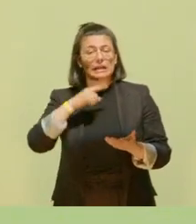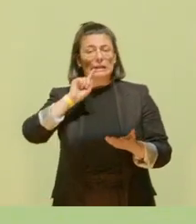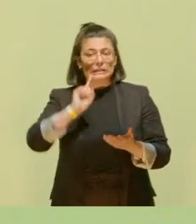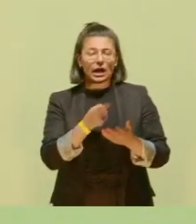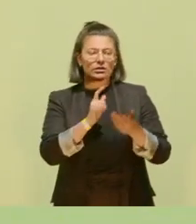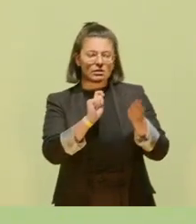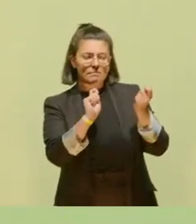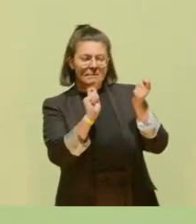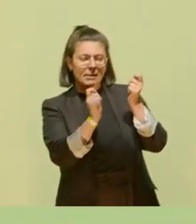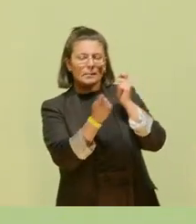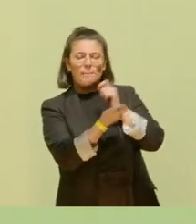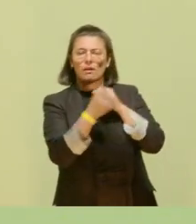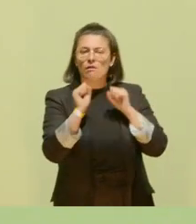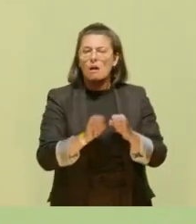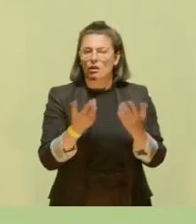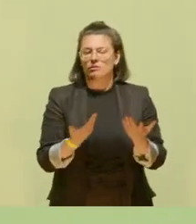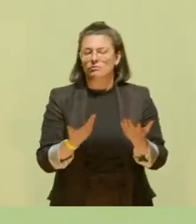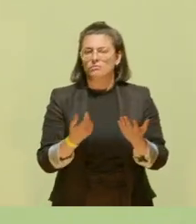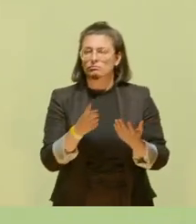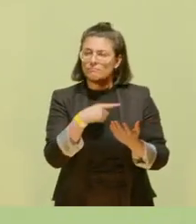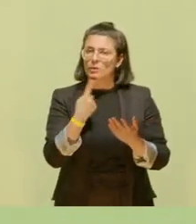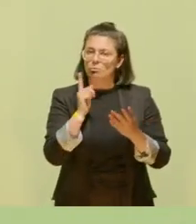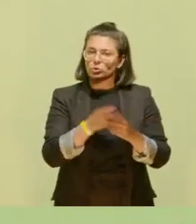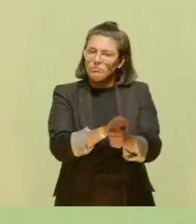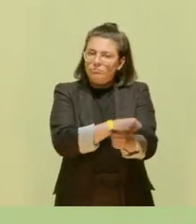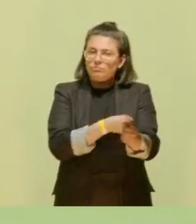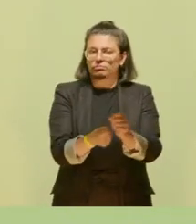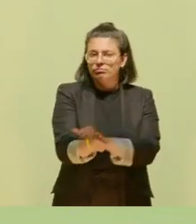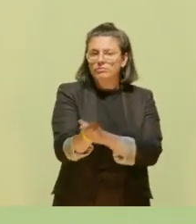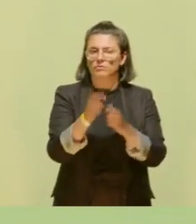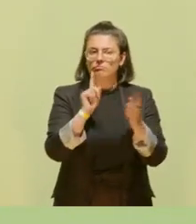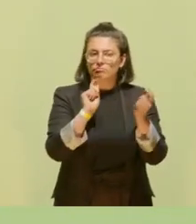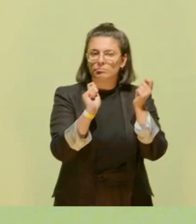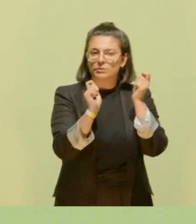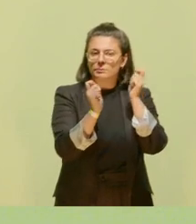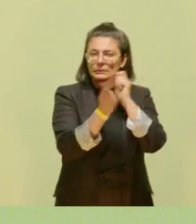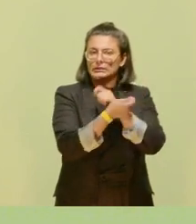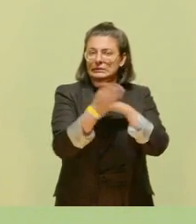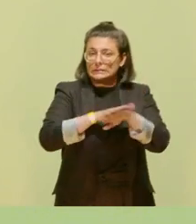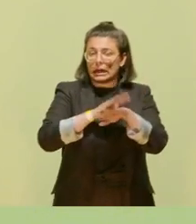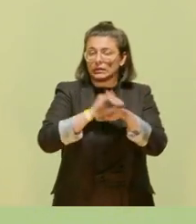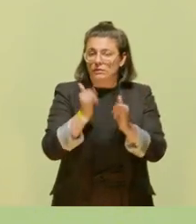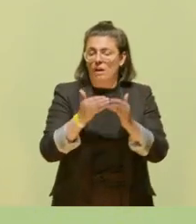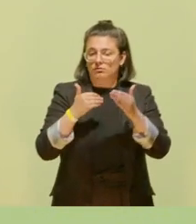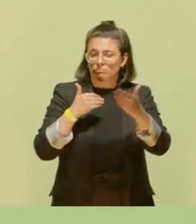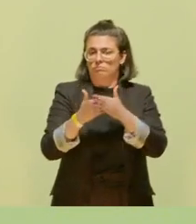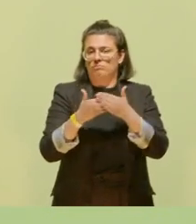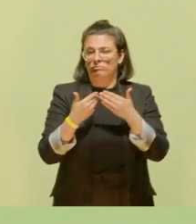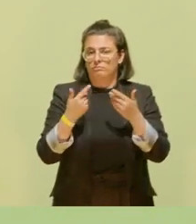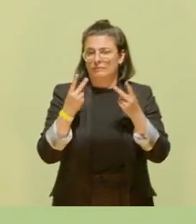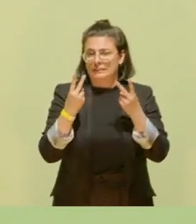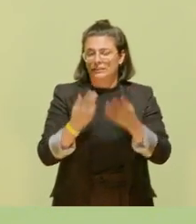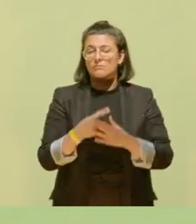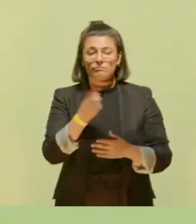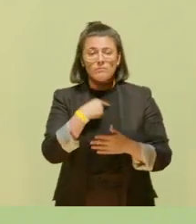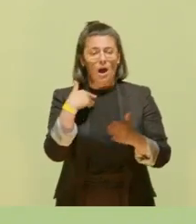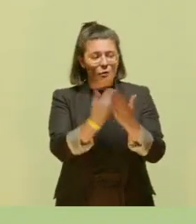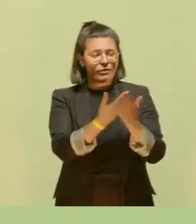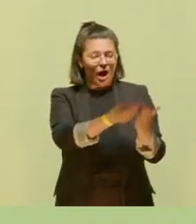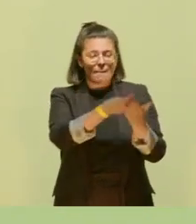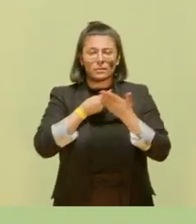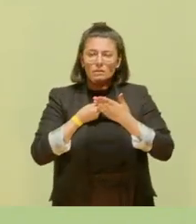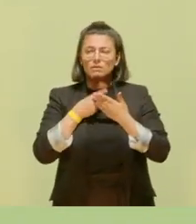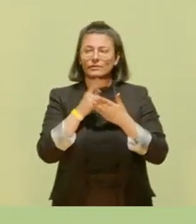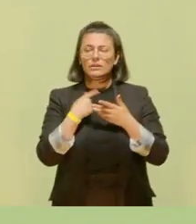auch wieder einen Ausgleich vollbringen. Es ist dringend Zeit, dass sich was ändert. Und das ist unsere Aufgabe. Und diese Aufgabe nehmen